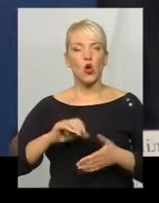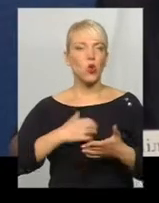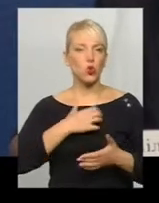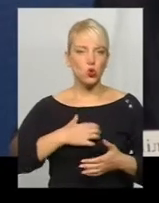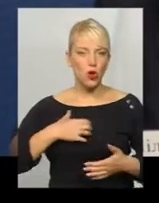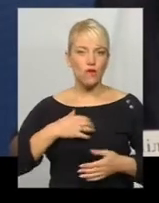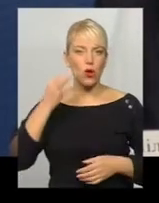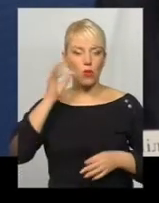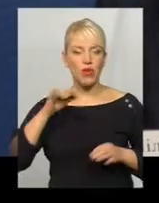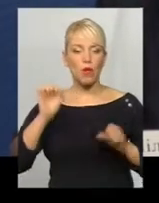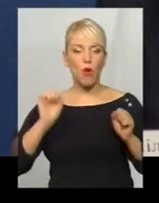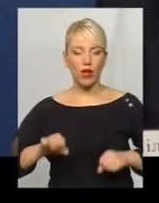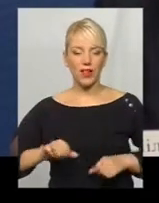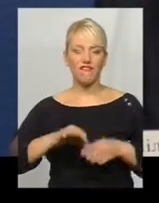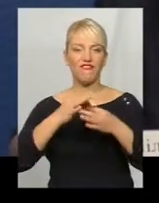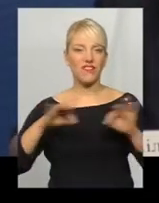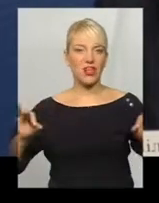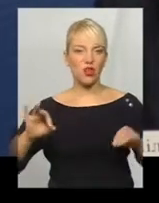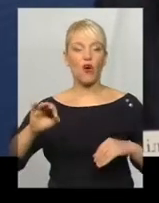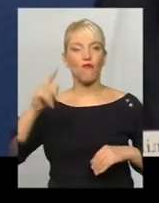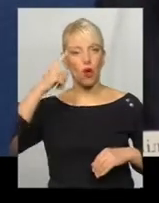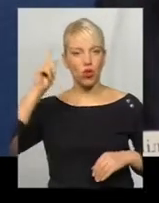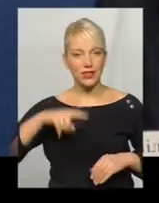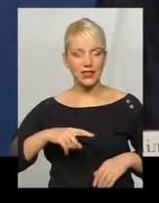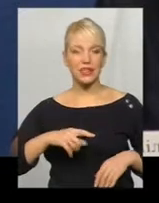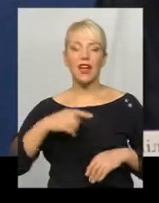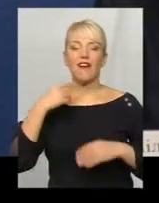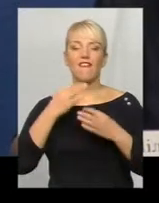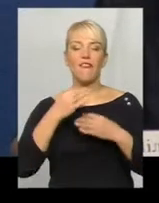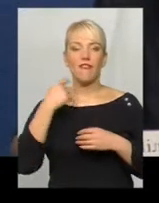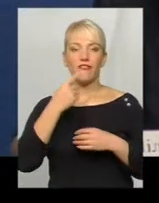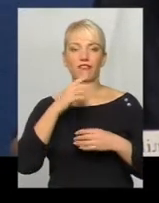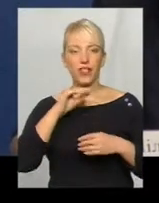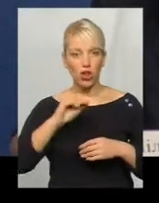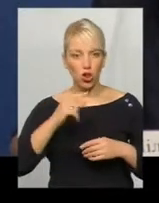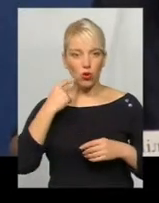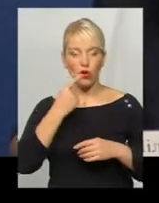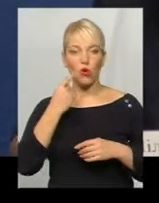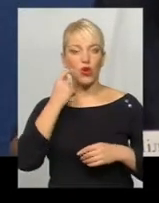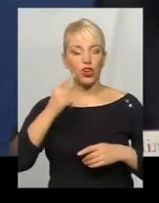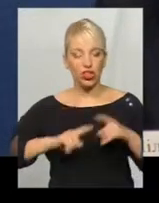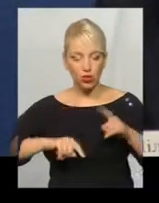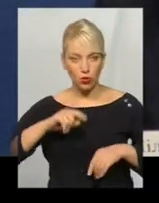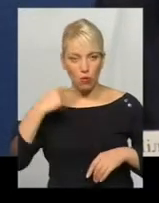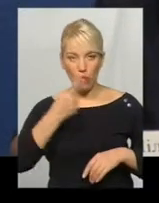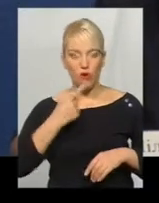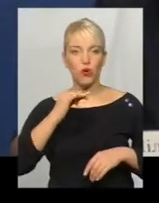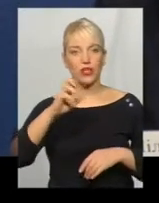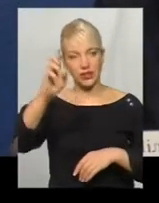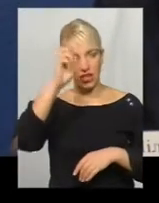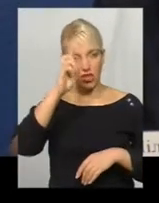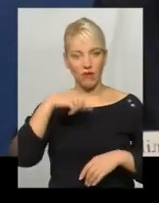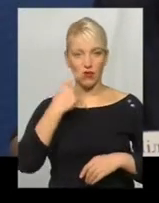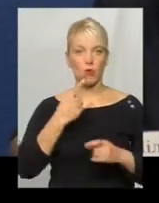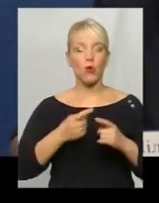вільно володіти рідною мовою, і могли вільно володіти державною мовою. Тому що